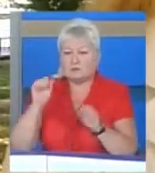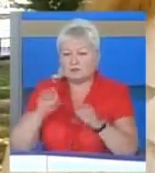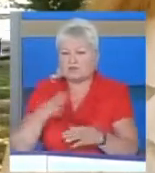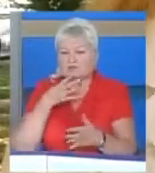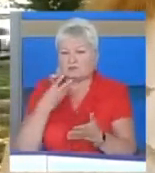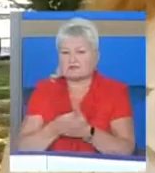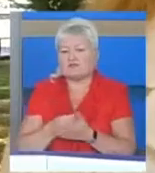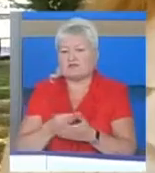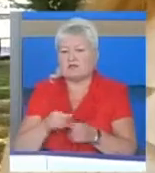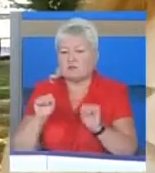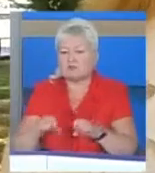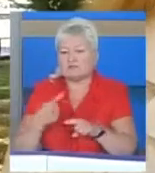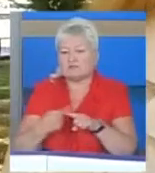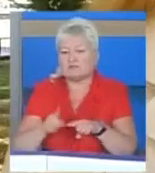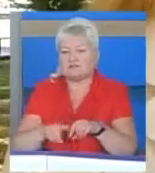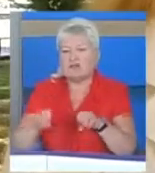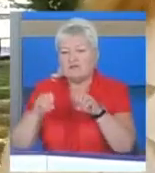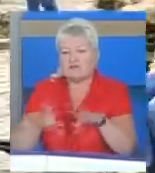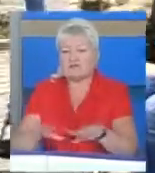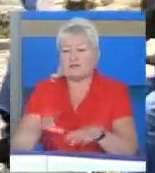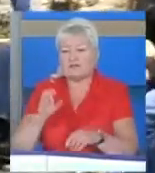вирішувати. Поки що нам це, слава Богу, вдається.